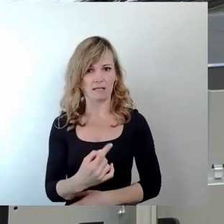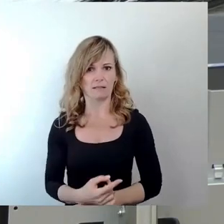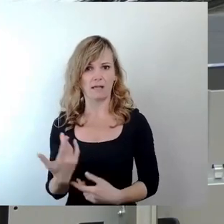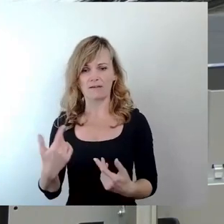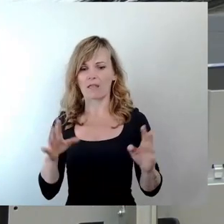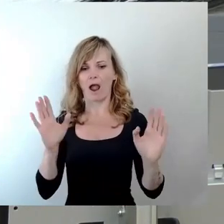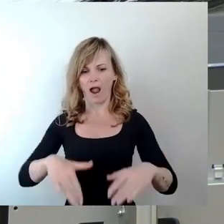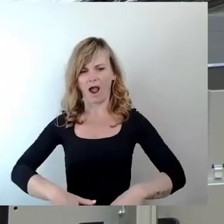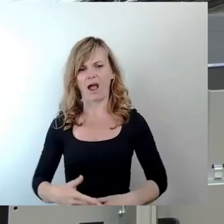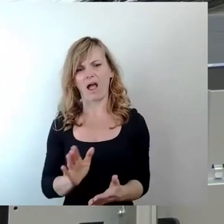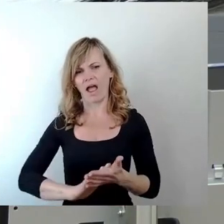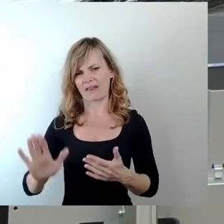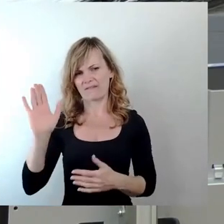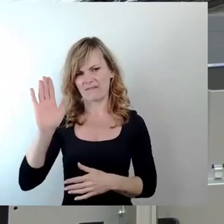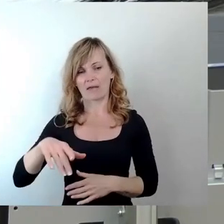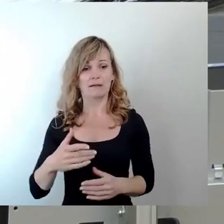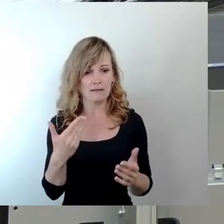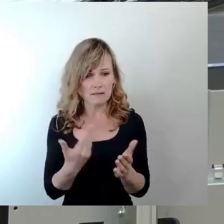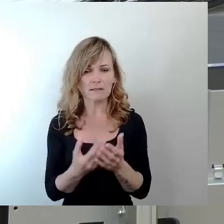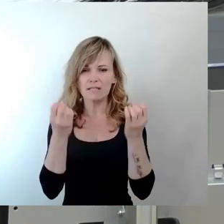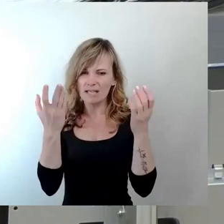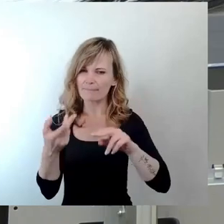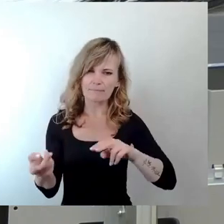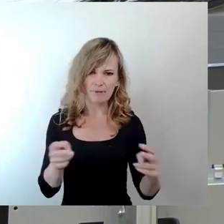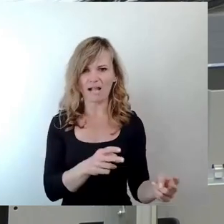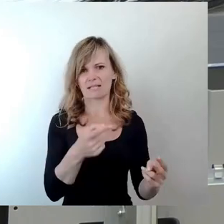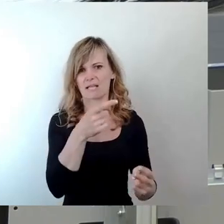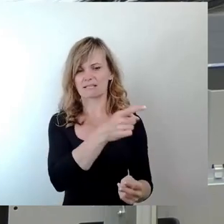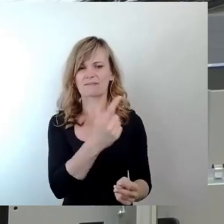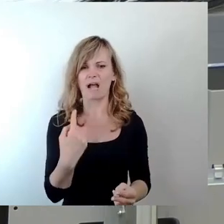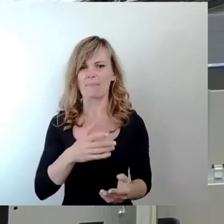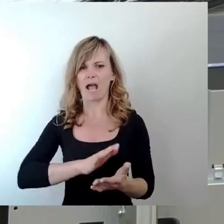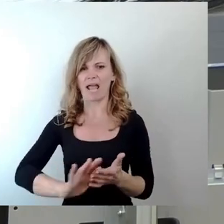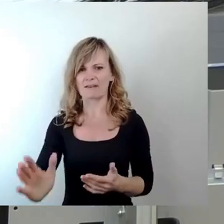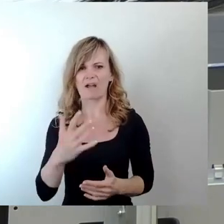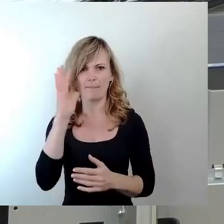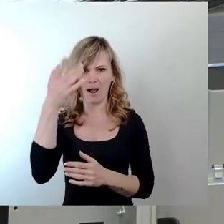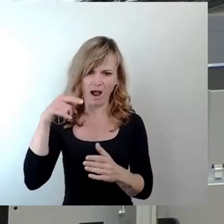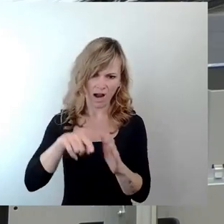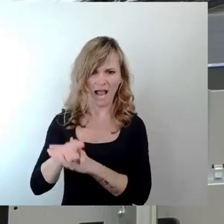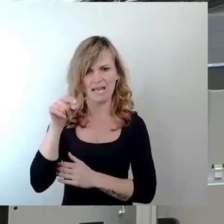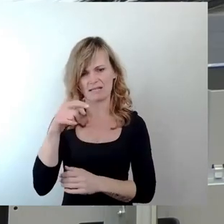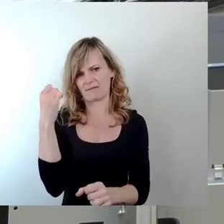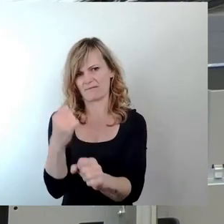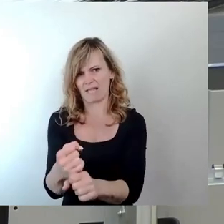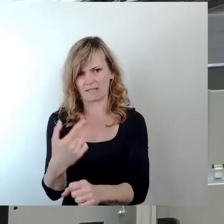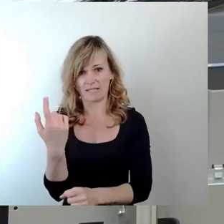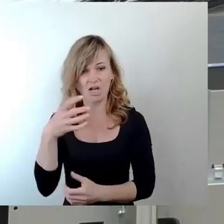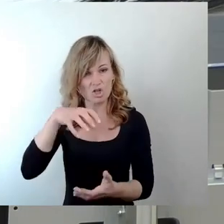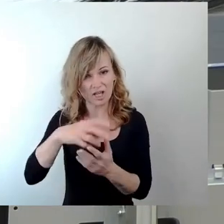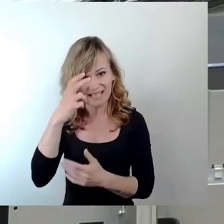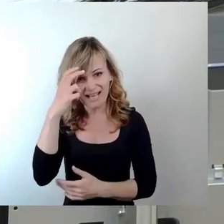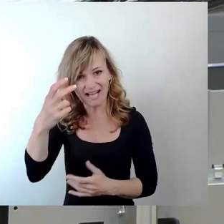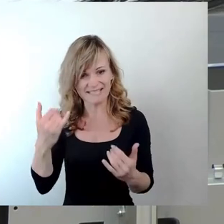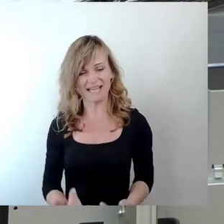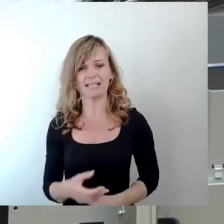gäbe es Alternativen, aber das Einfachste ist, wenn man einfach in den Park geht. Und wenn hier aus diesem Stadtrat nicht irgendwie das Signal kommt,